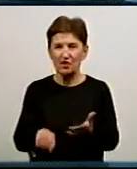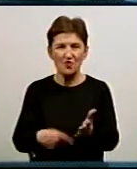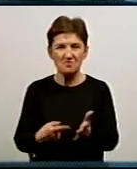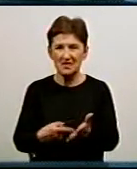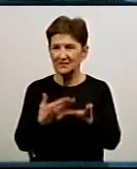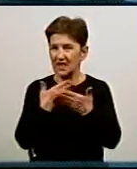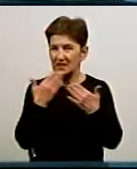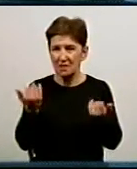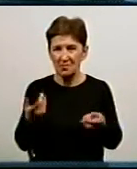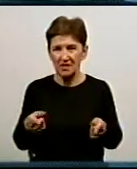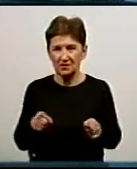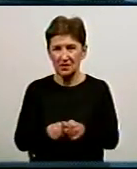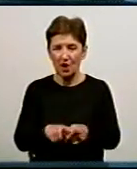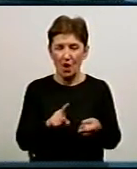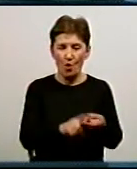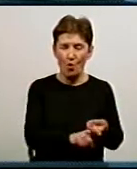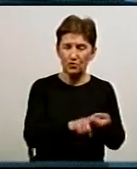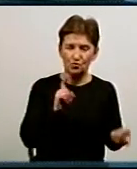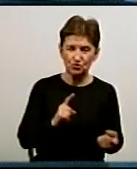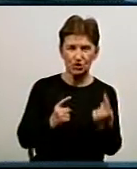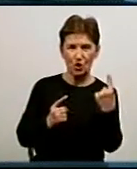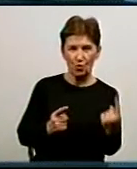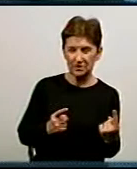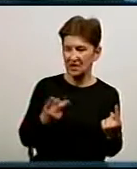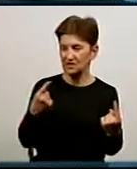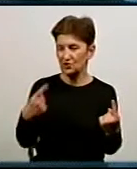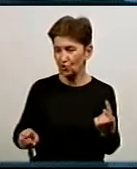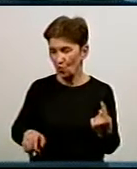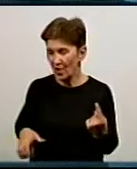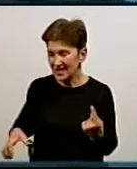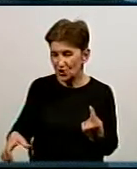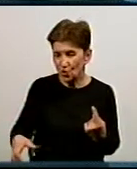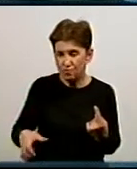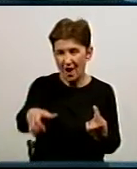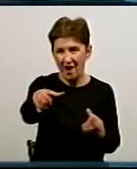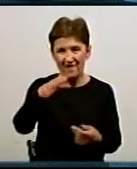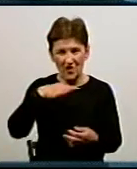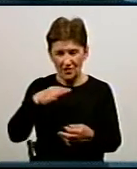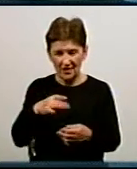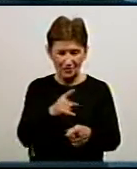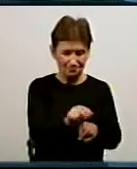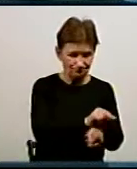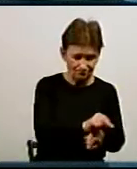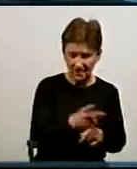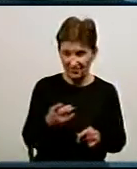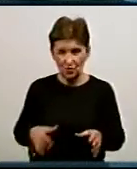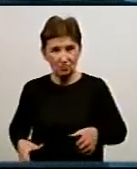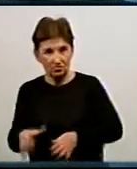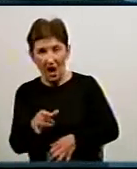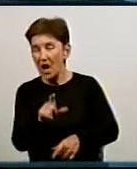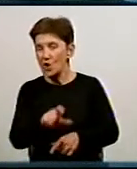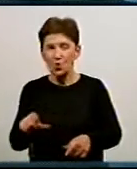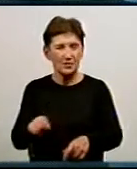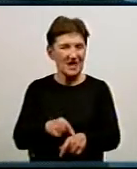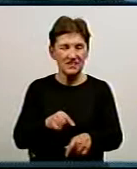можливість відключити один водогін, подавати, проводити водопостачання по іншому водопроводу. Тобто мешканці цього не відчувають.